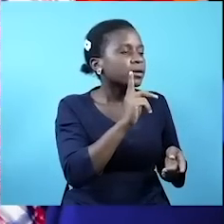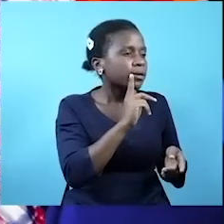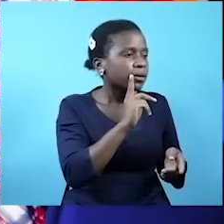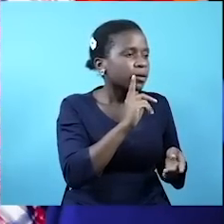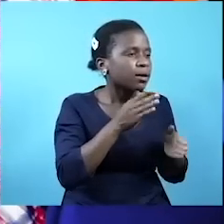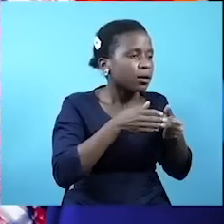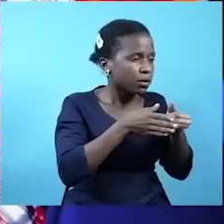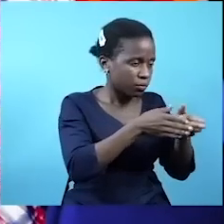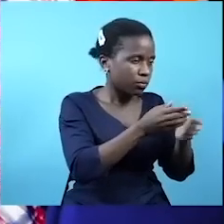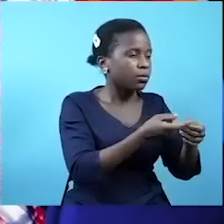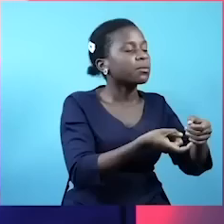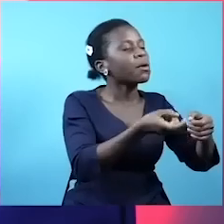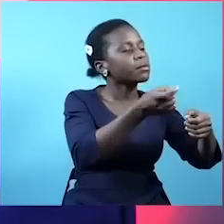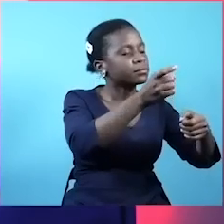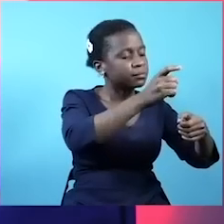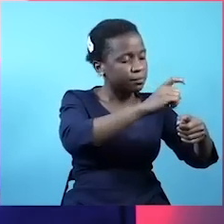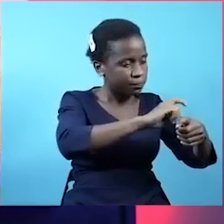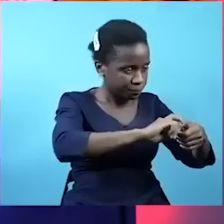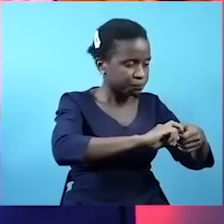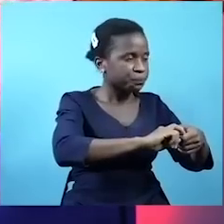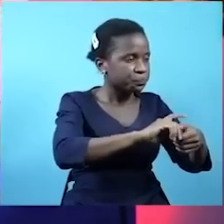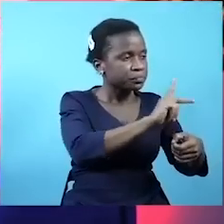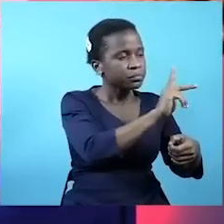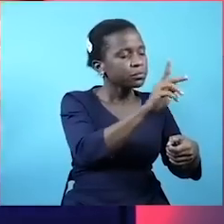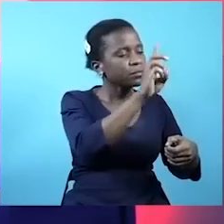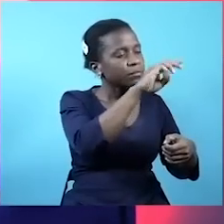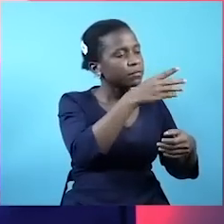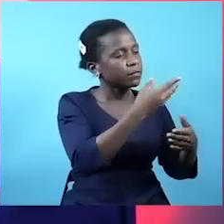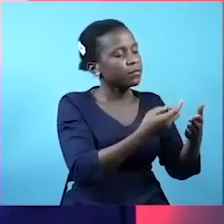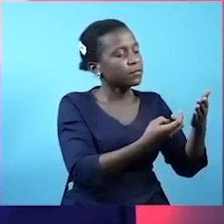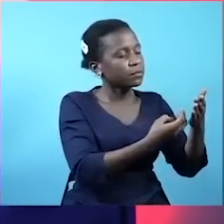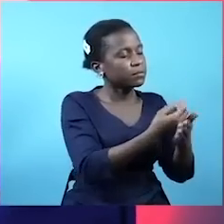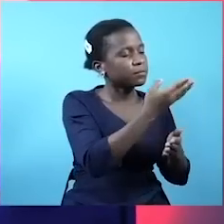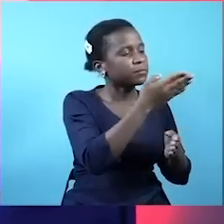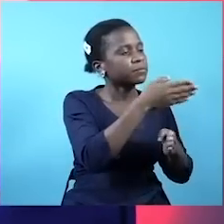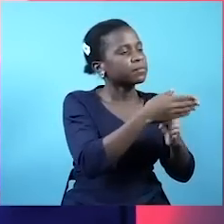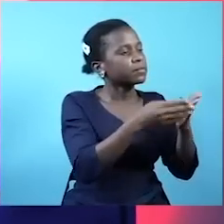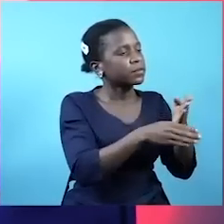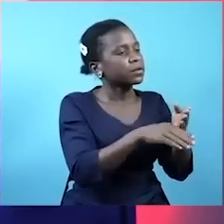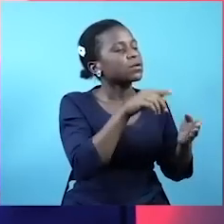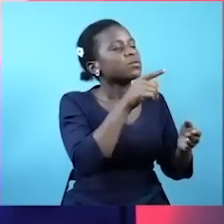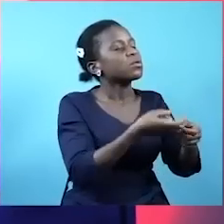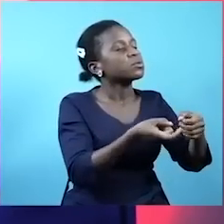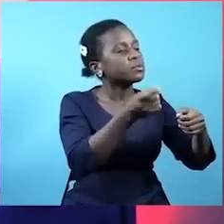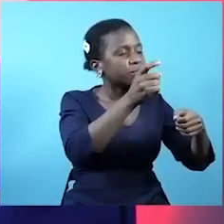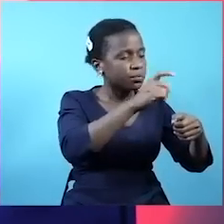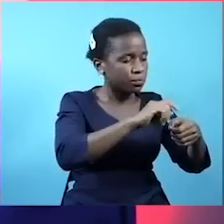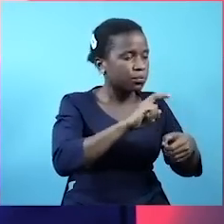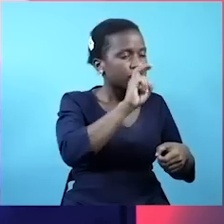Kulikuwa na ungezeko. Kwenye kilometa moja. Ya ujenzi wa redi. Wani kilometa. Kulikuwa na ungezeko.